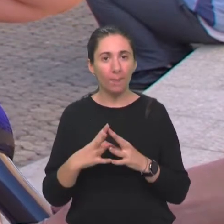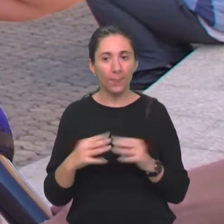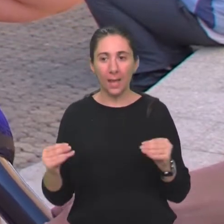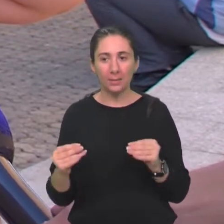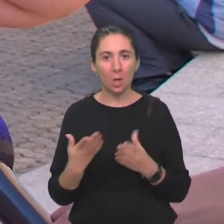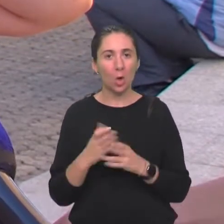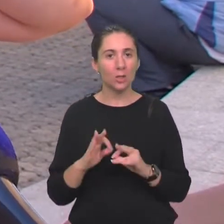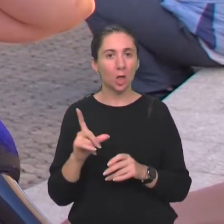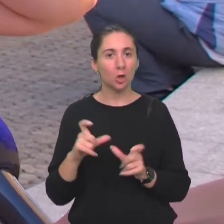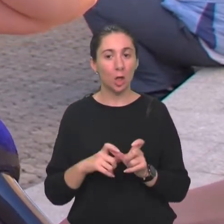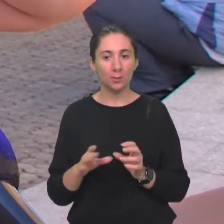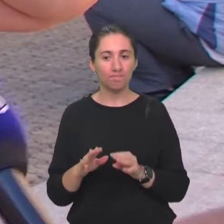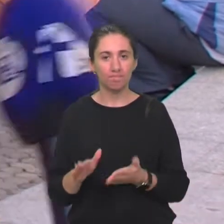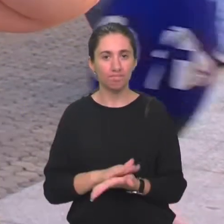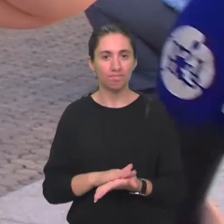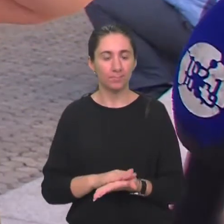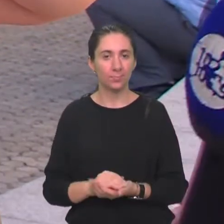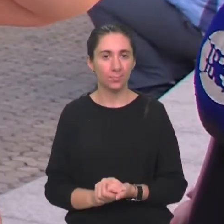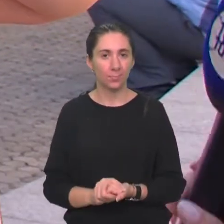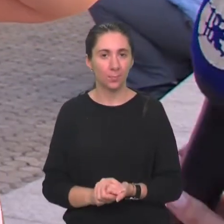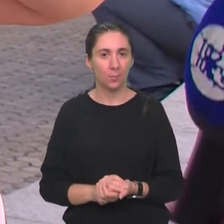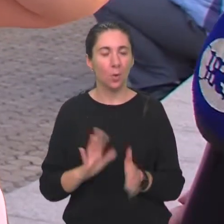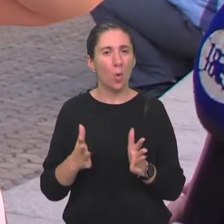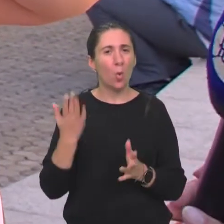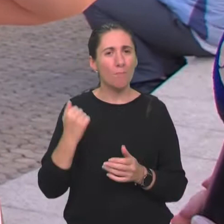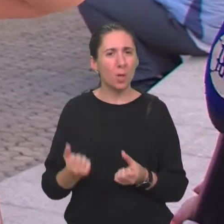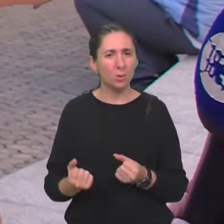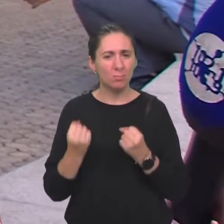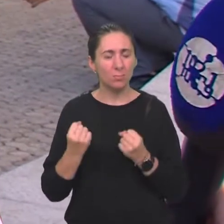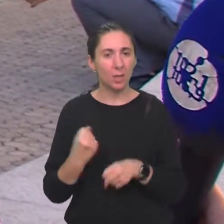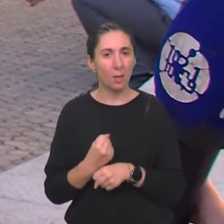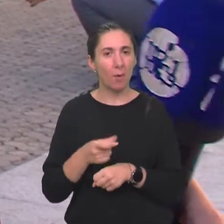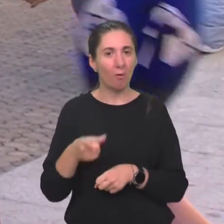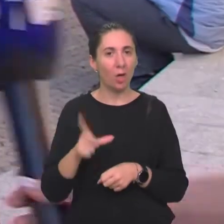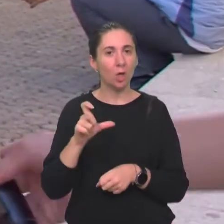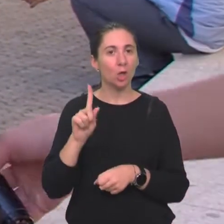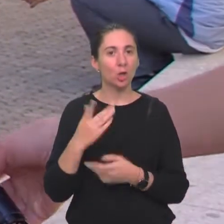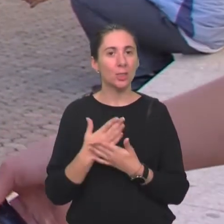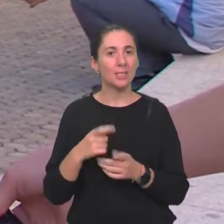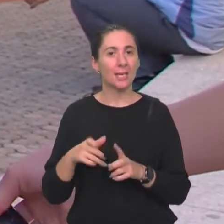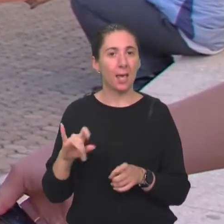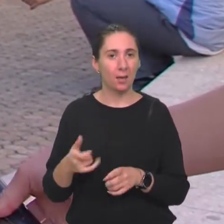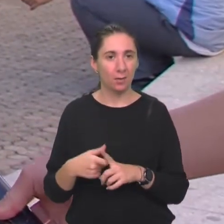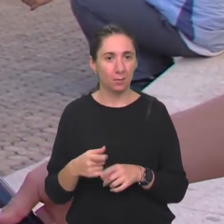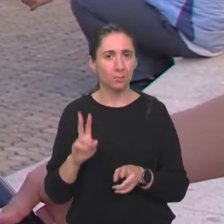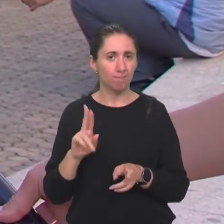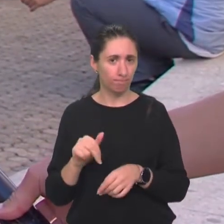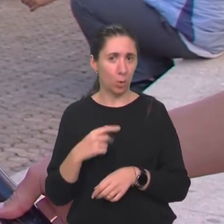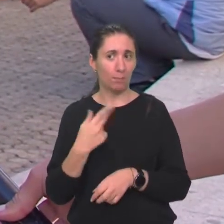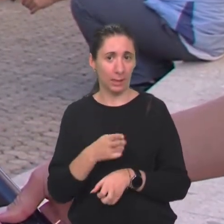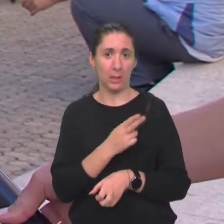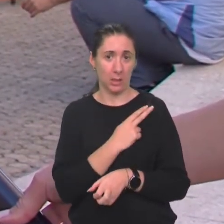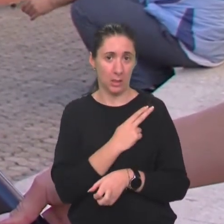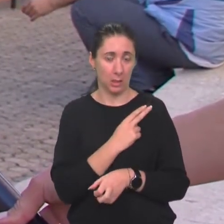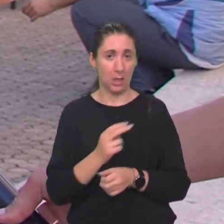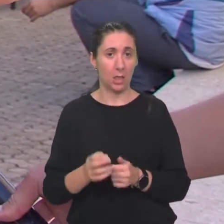za čas. Koliko je bilo zahtjevno napraviti ovakav Cheesecake? Ovako, moram biti